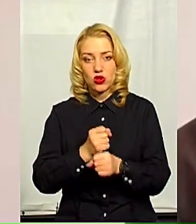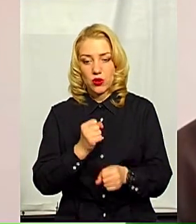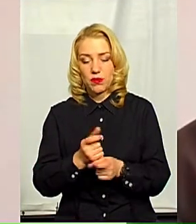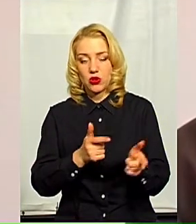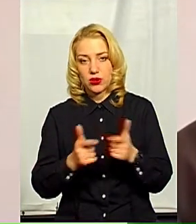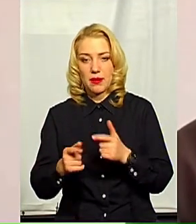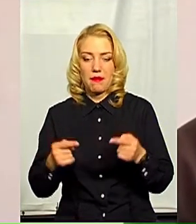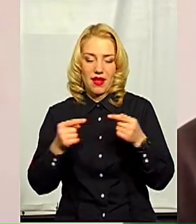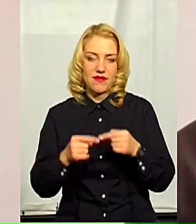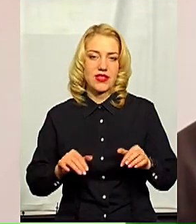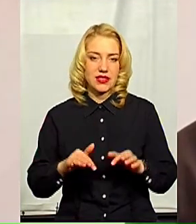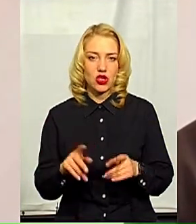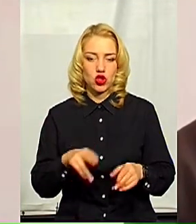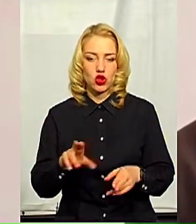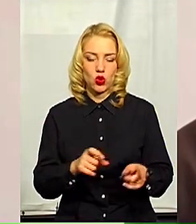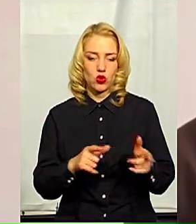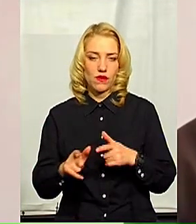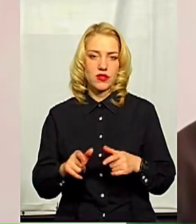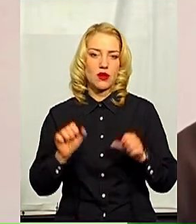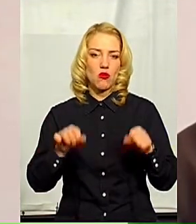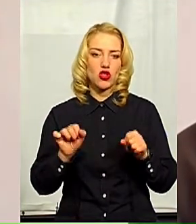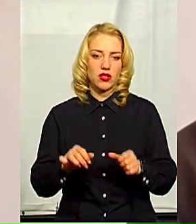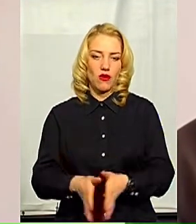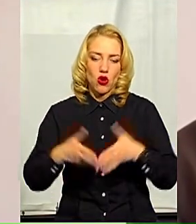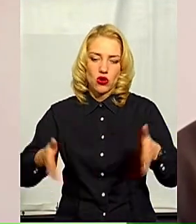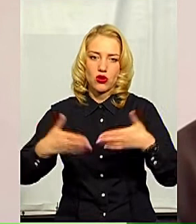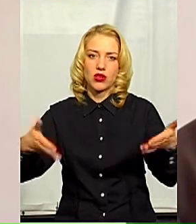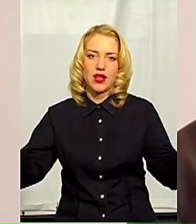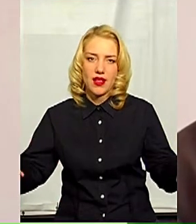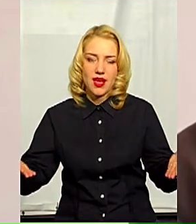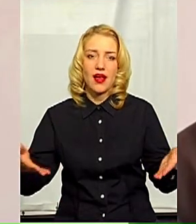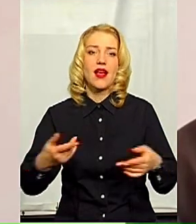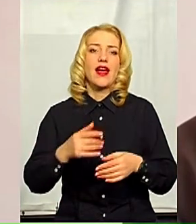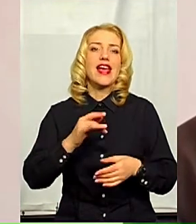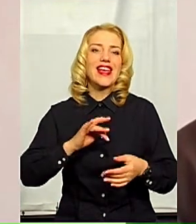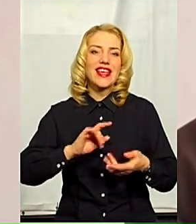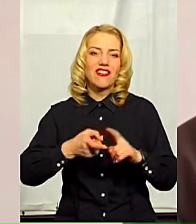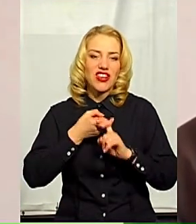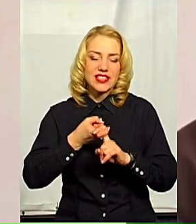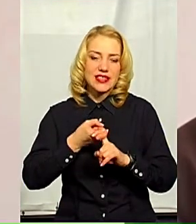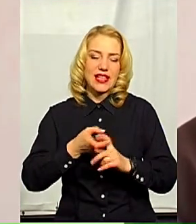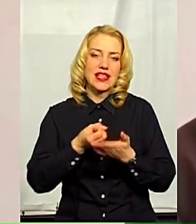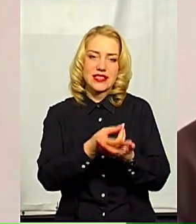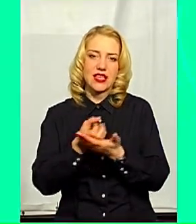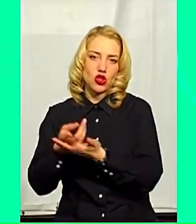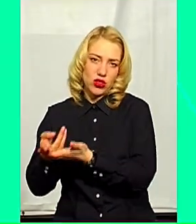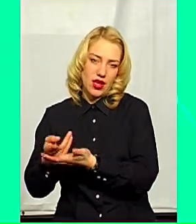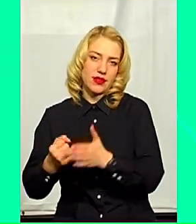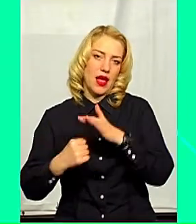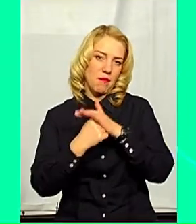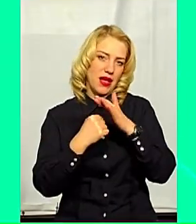заходи щодо готовності можливого розвертання інфекційних стаціонарів на базі центральних районних лікарів.